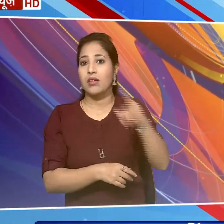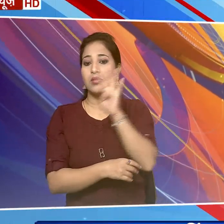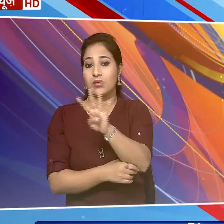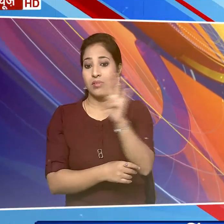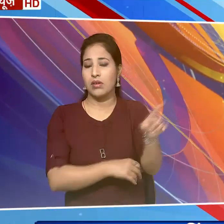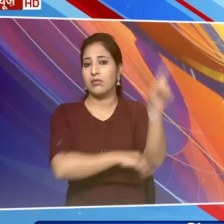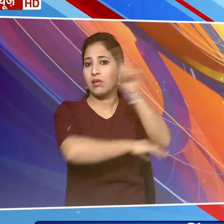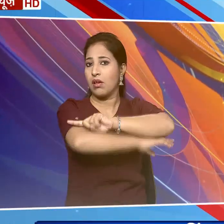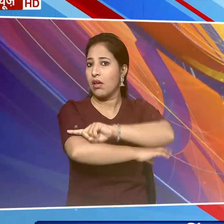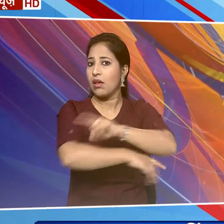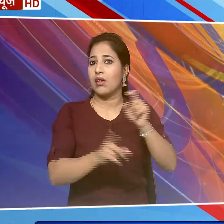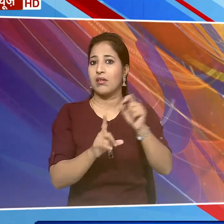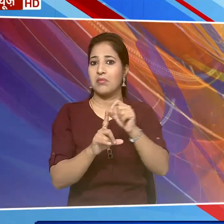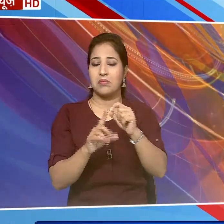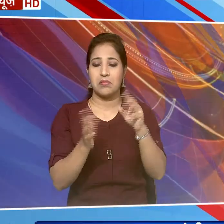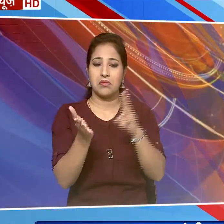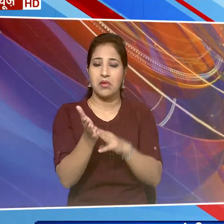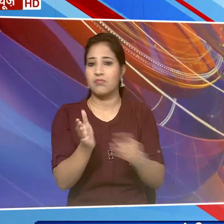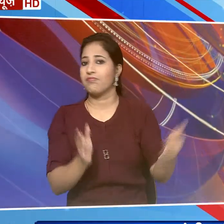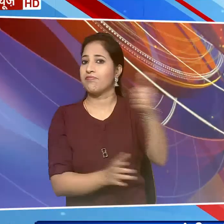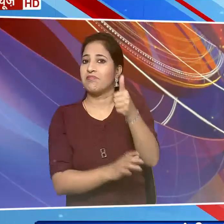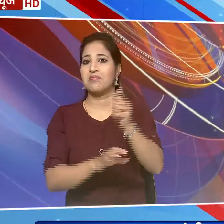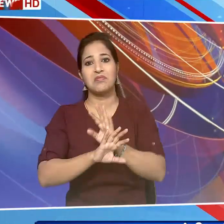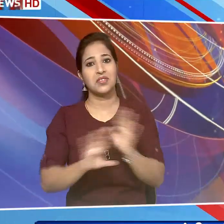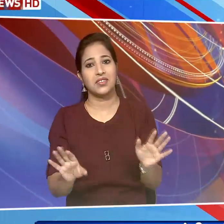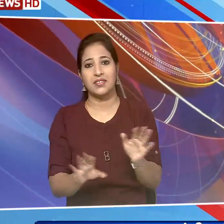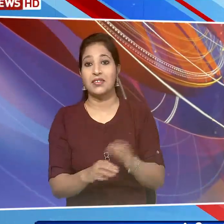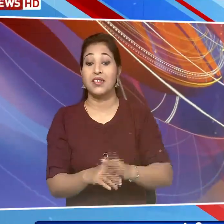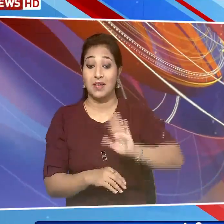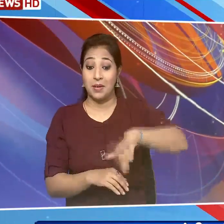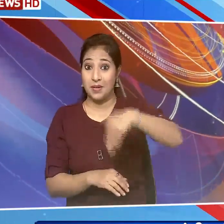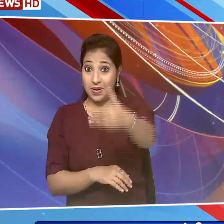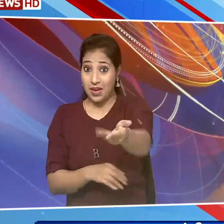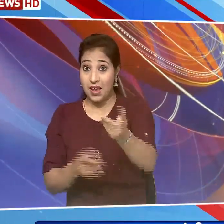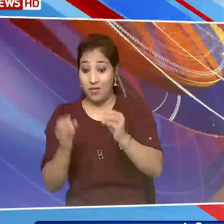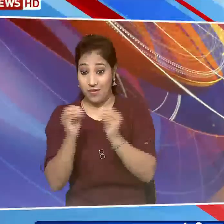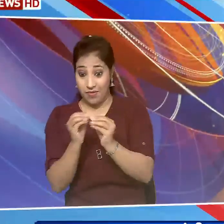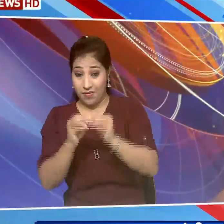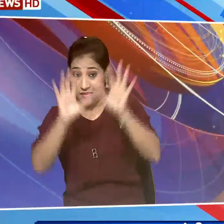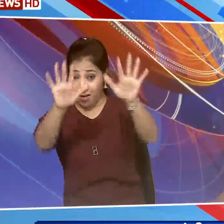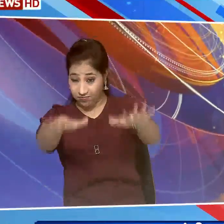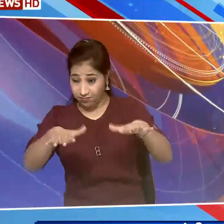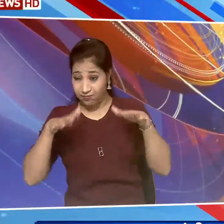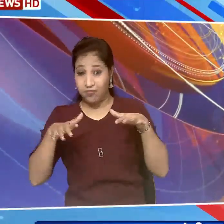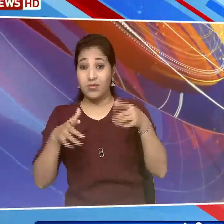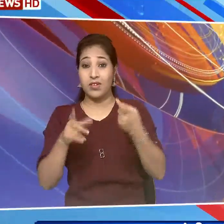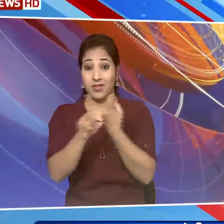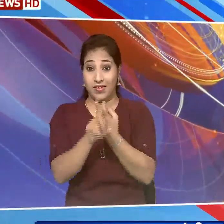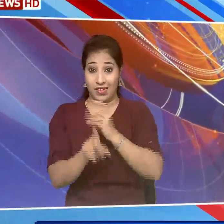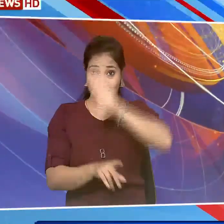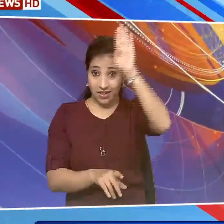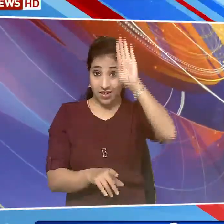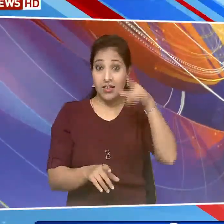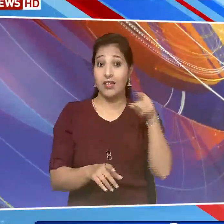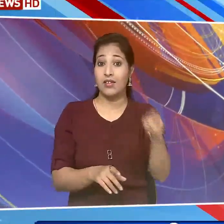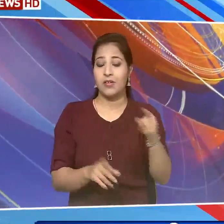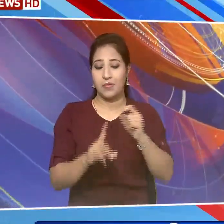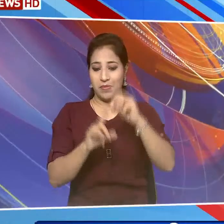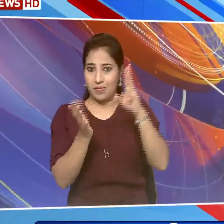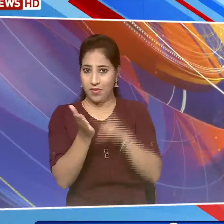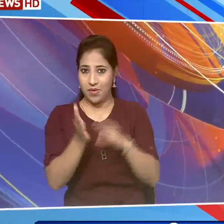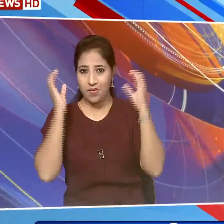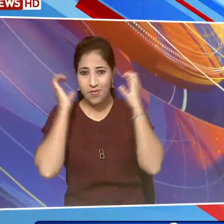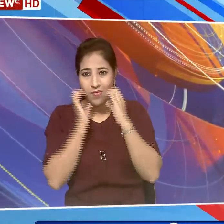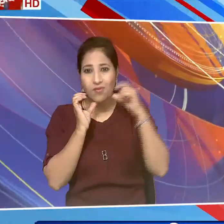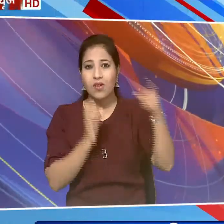दिनों तक प्रदानमंत्री पद पर रही बाद में विबा किंगम पैलस में किंग चाल्स से प्रदानमंत्री